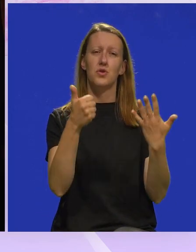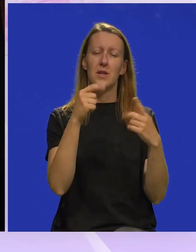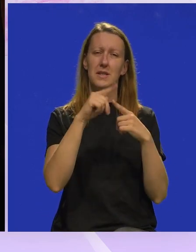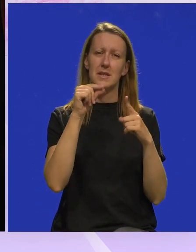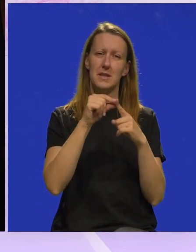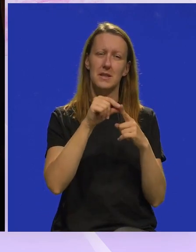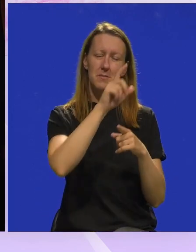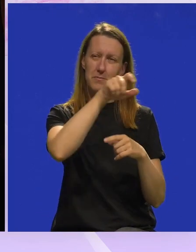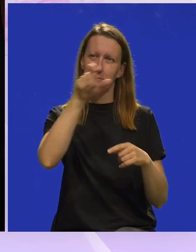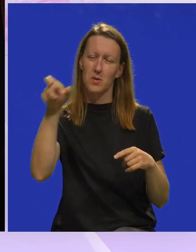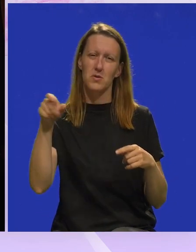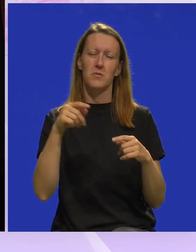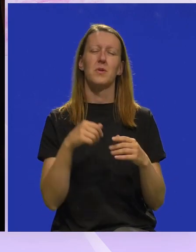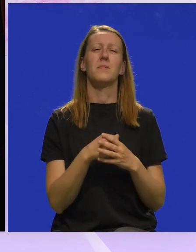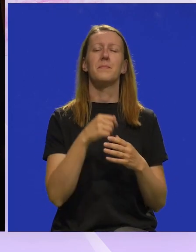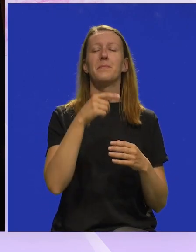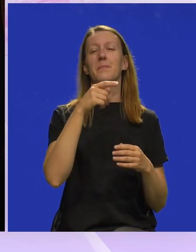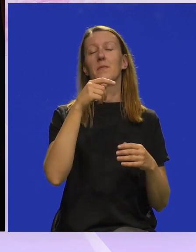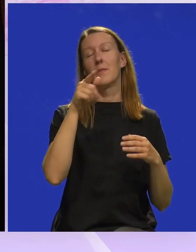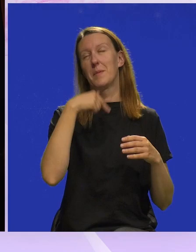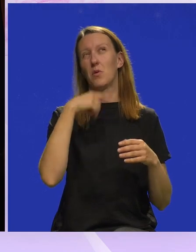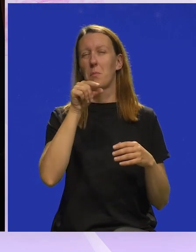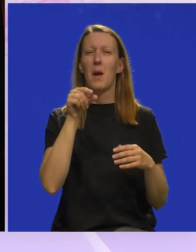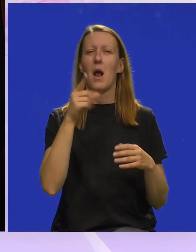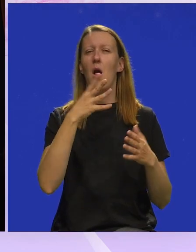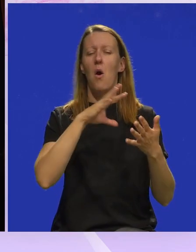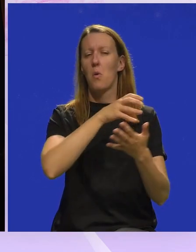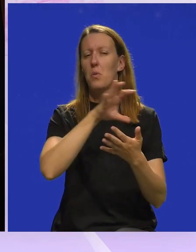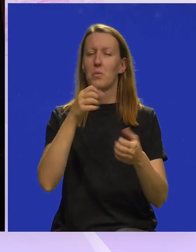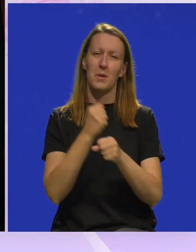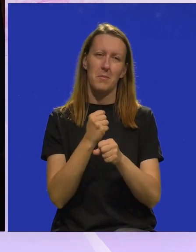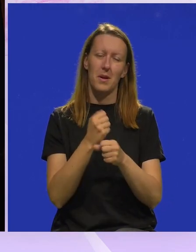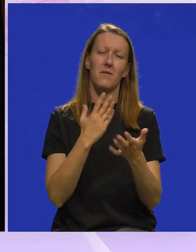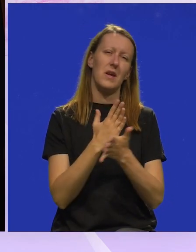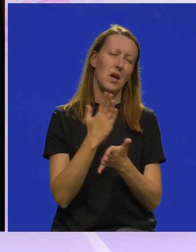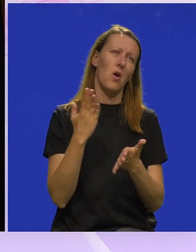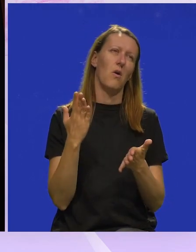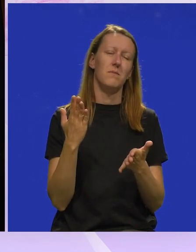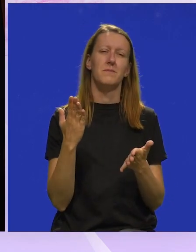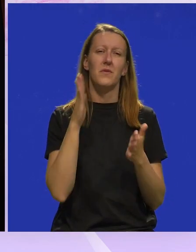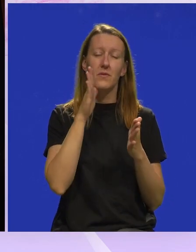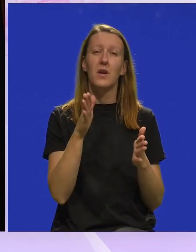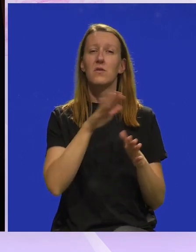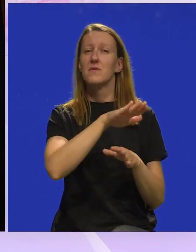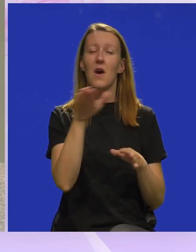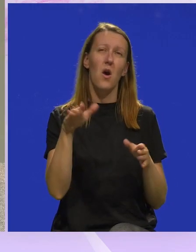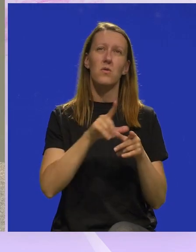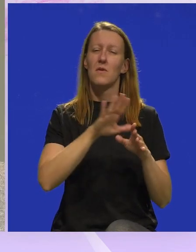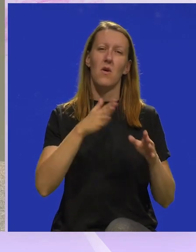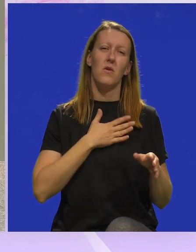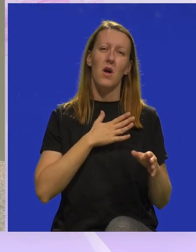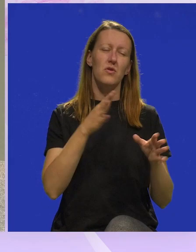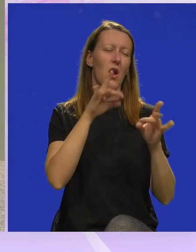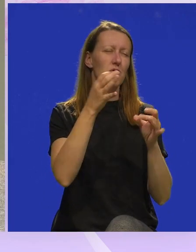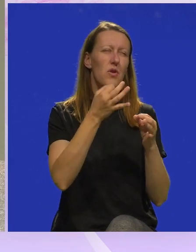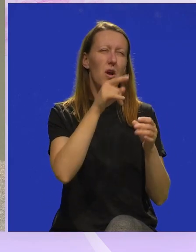tipova punica. Mi smo to sad malo, ajde, nekako grupirali. Iako, vjerojatno je svako, u svakoj našo